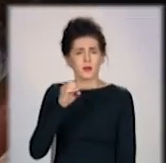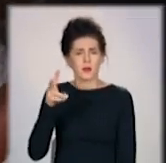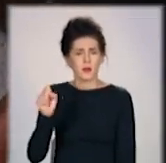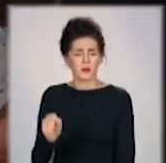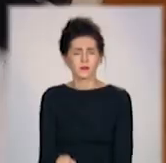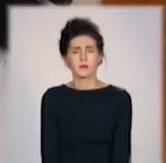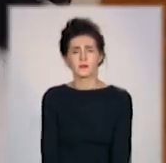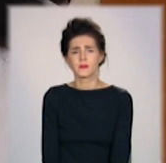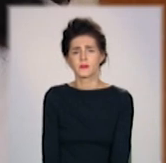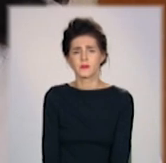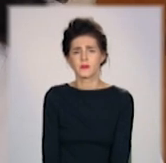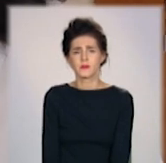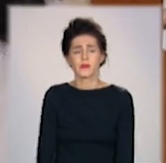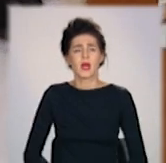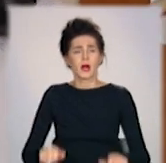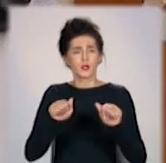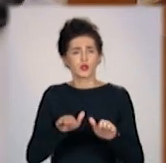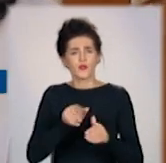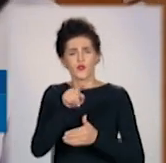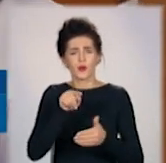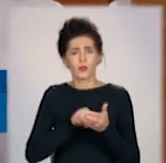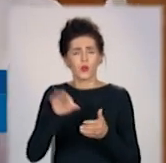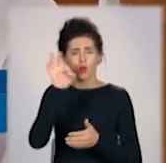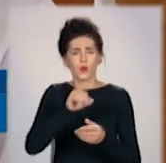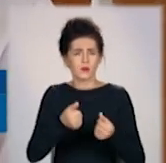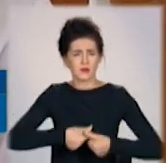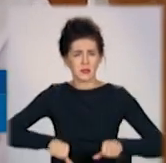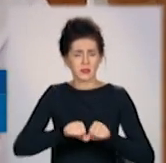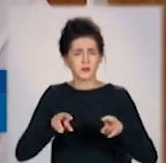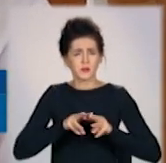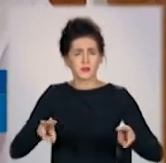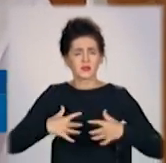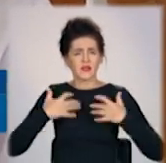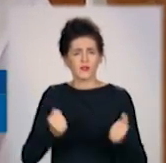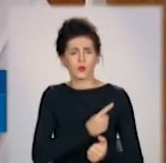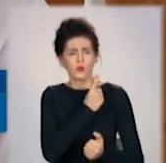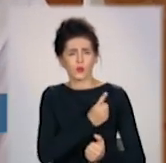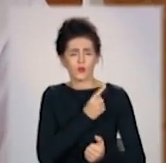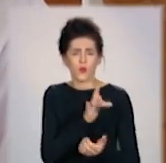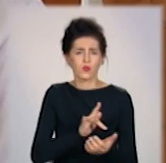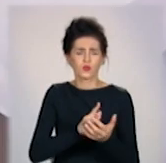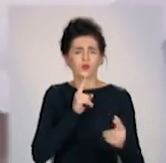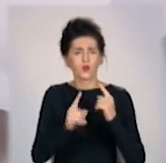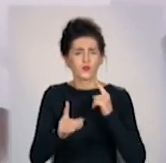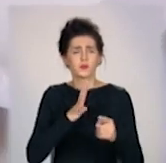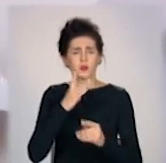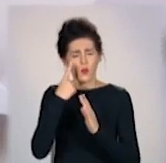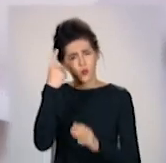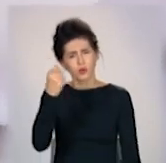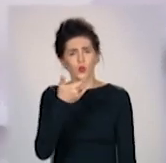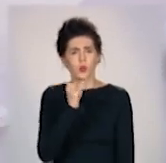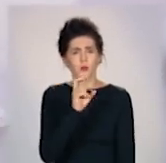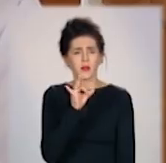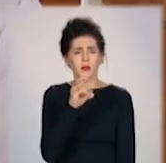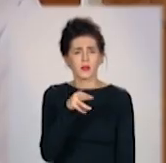Шабанова. Для рішення питання Департаменту здравоохоронення і міським совітам ініційовано обращення губернатору області